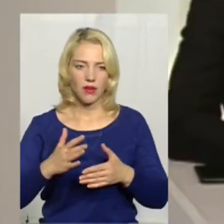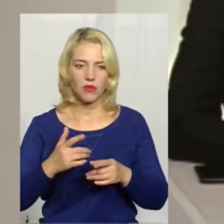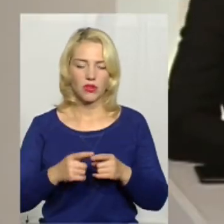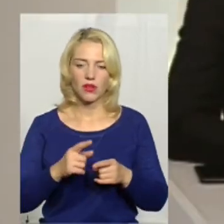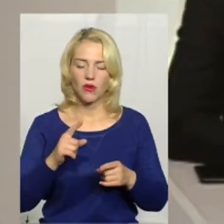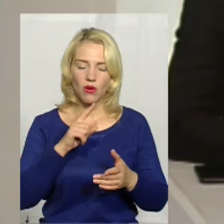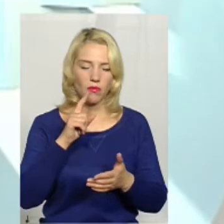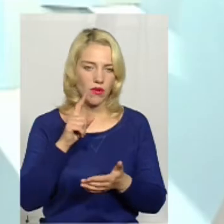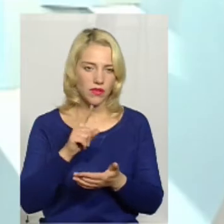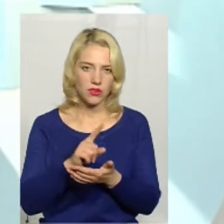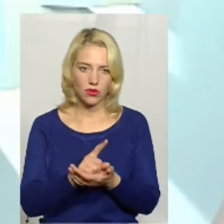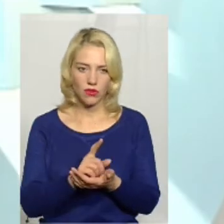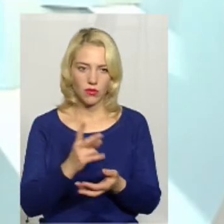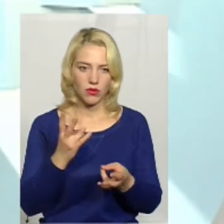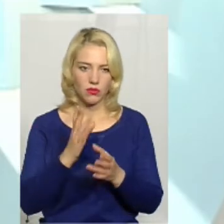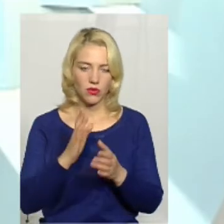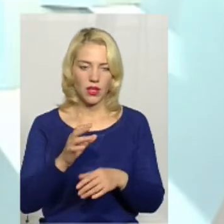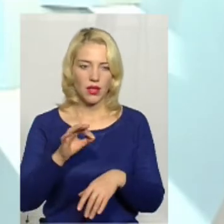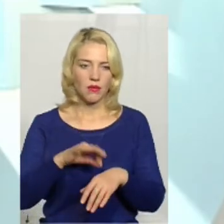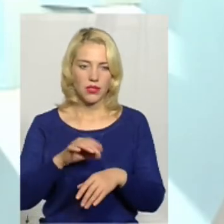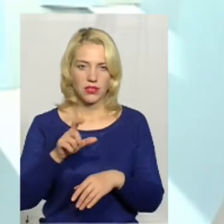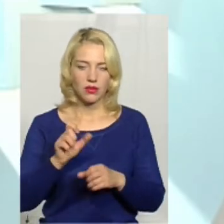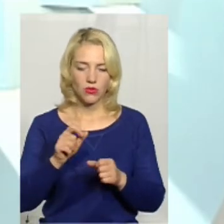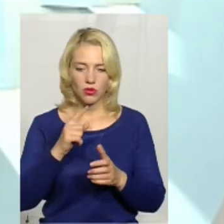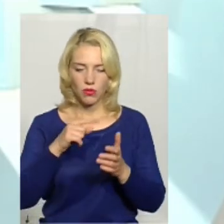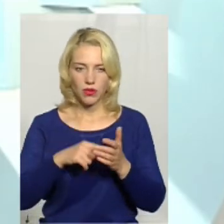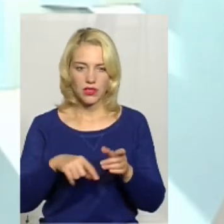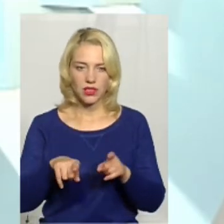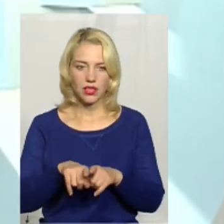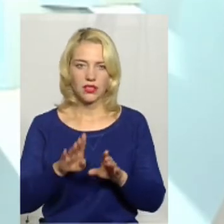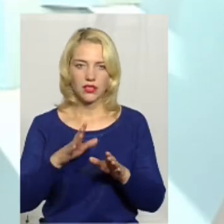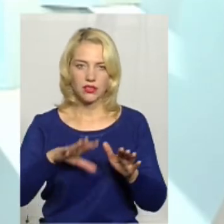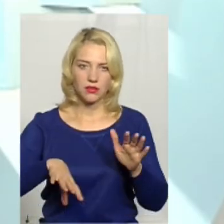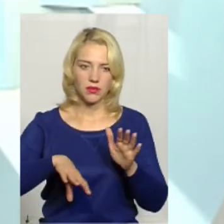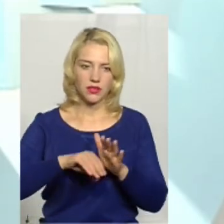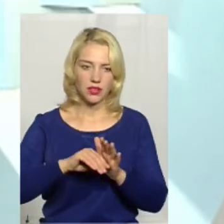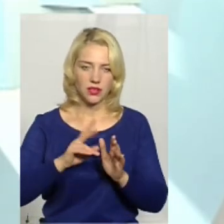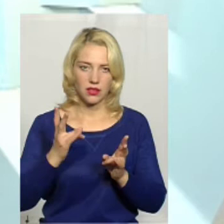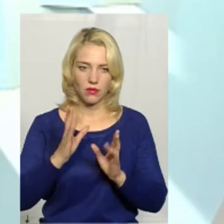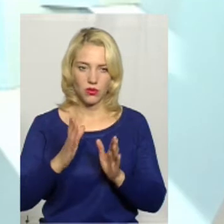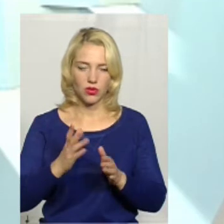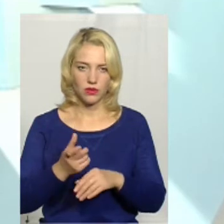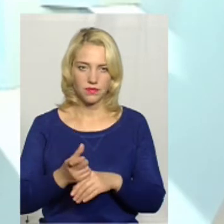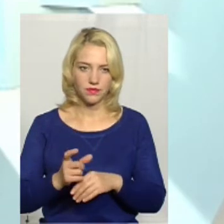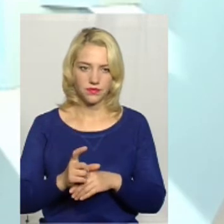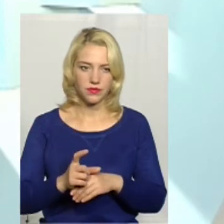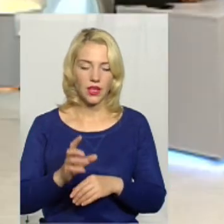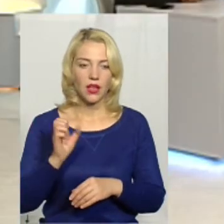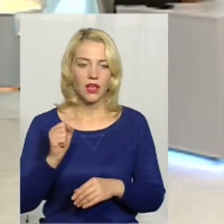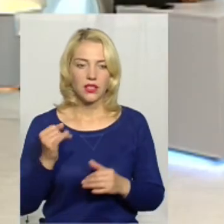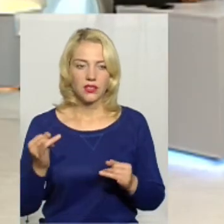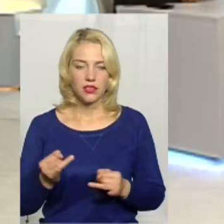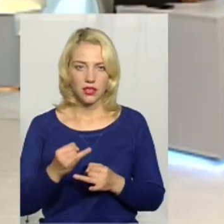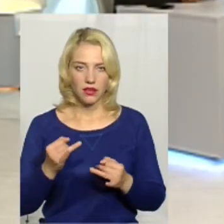всі громадянин? Обов Пацієнт може попасти і так, але тільки за свої кошти. Тоді треба платити в касу ці кошти. А ось